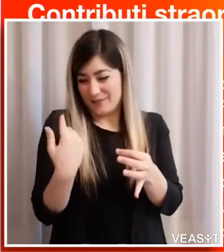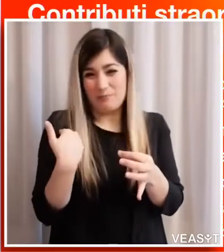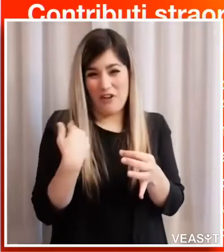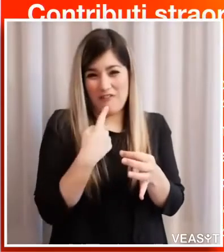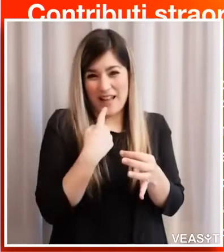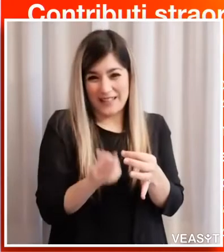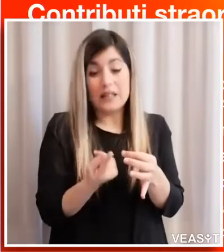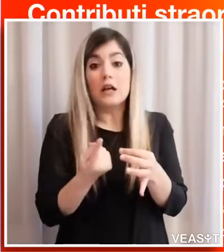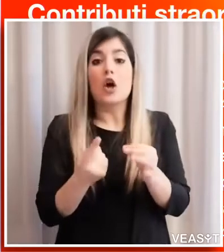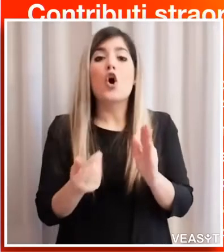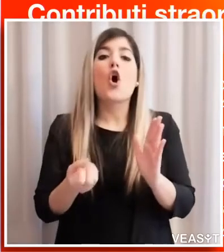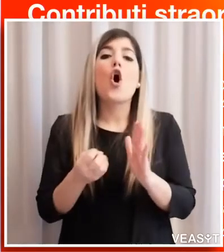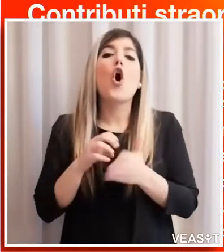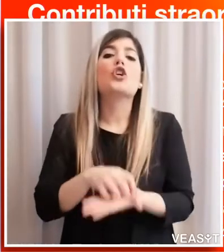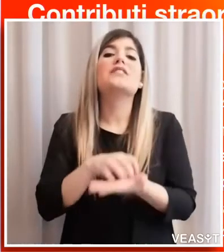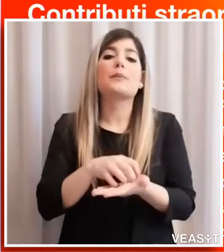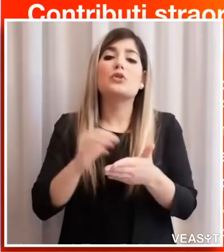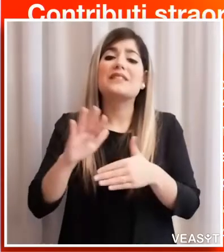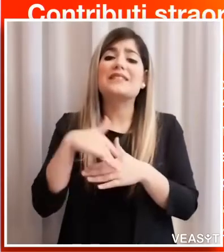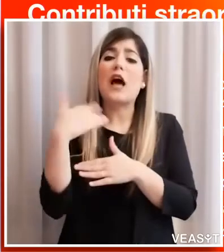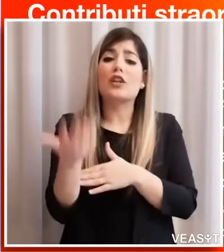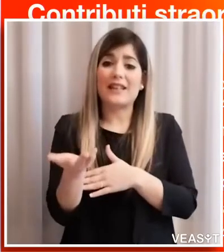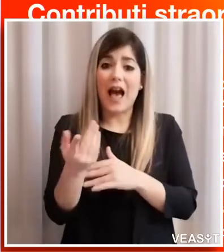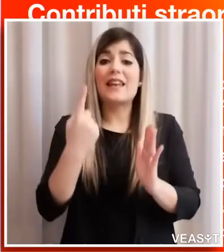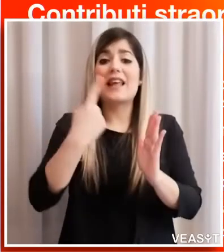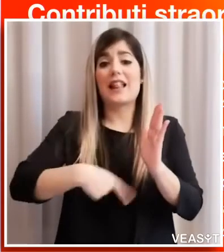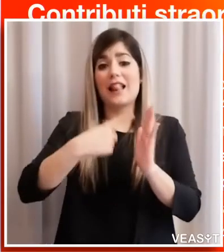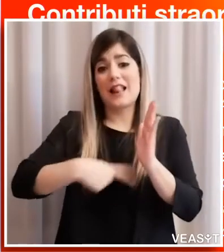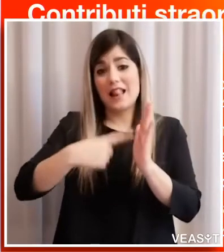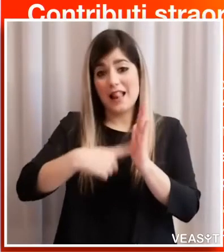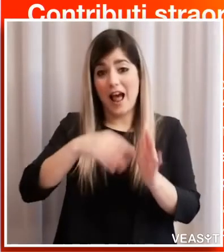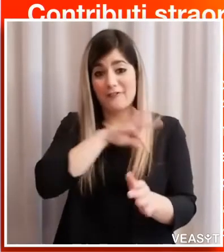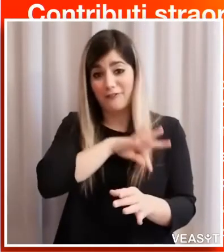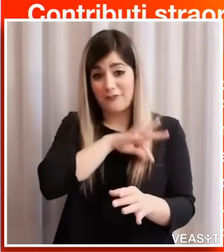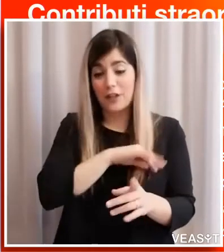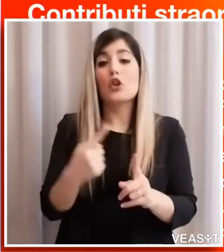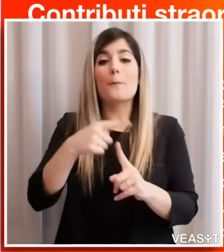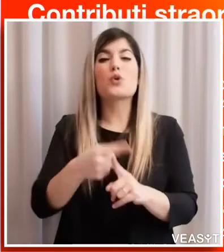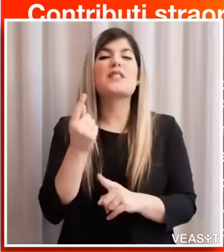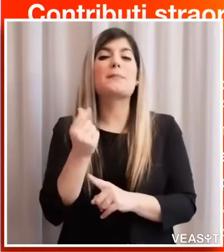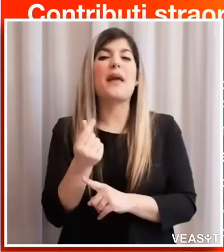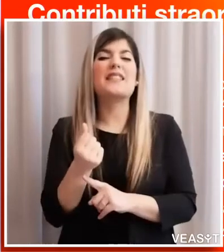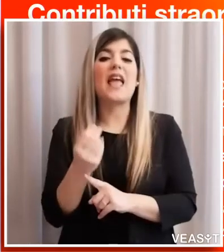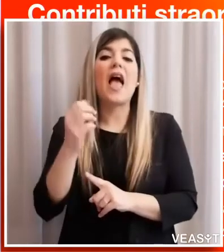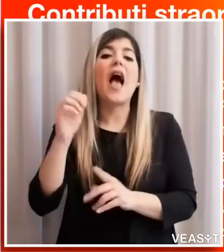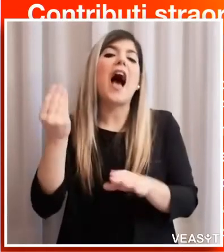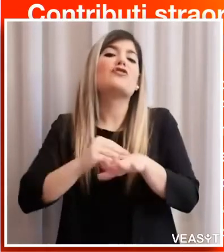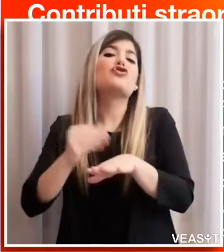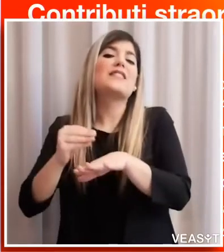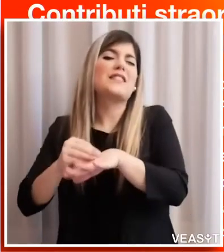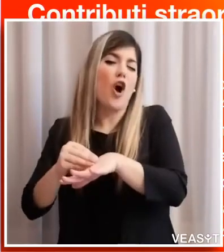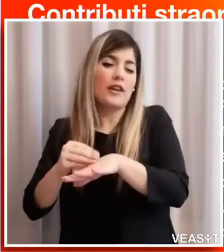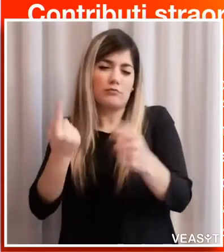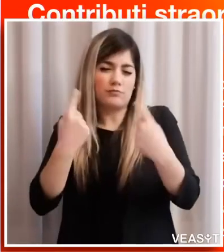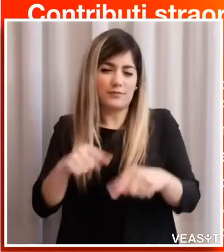straordinari al cannone di locazione e spese accessorie. Sono questi costi fissi che le